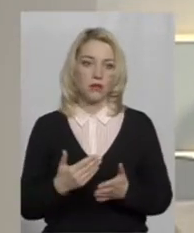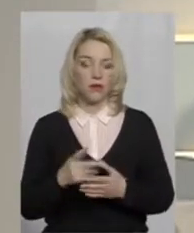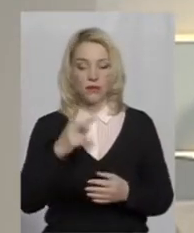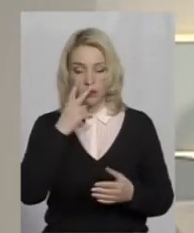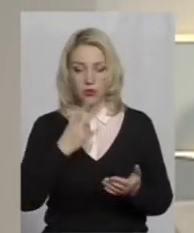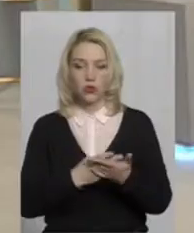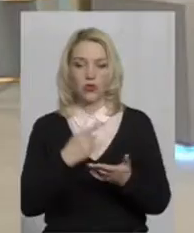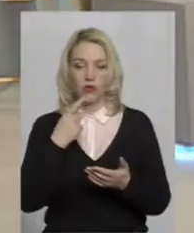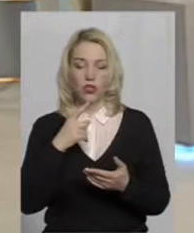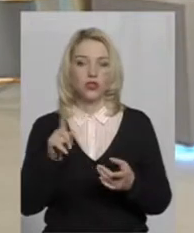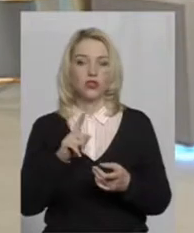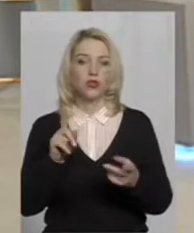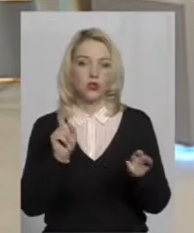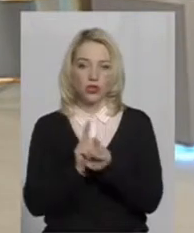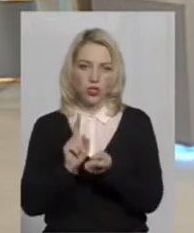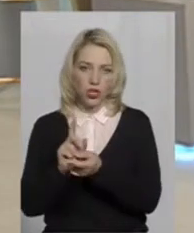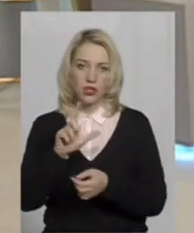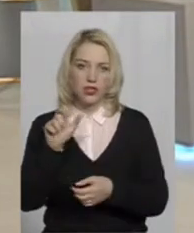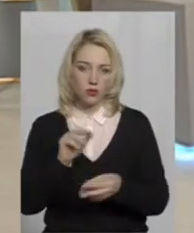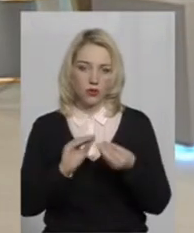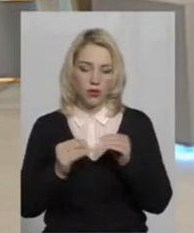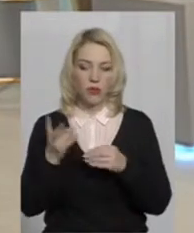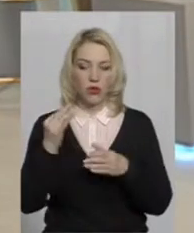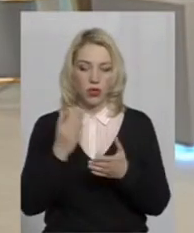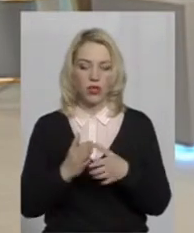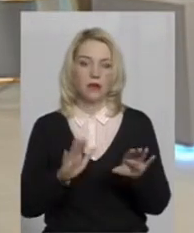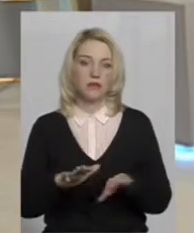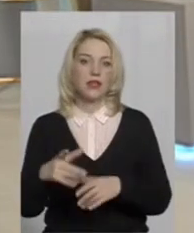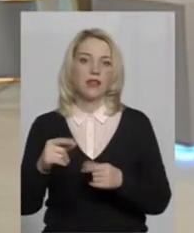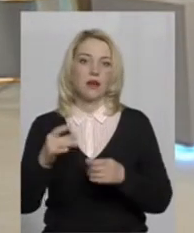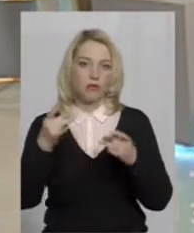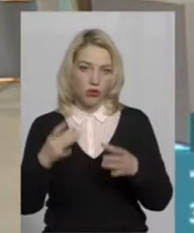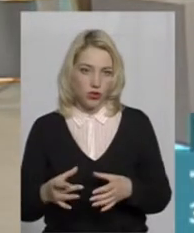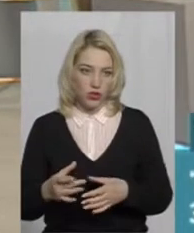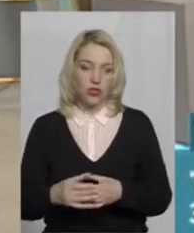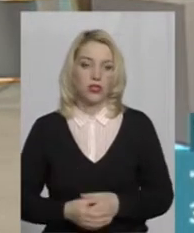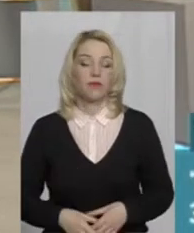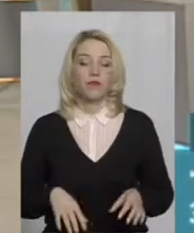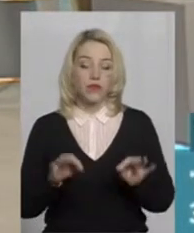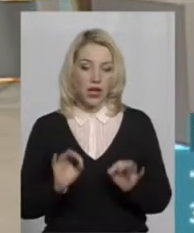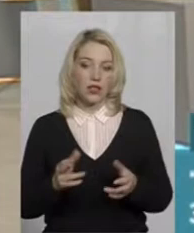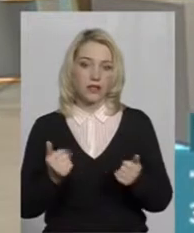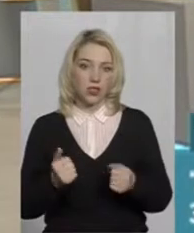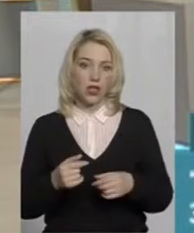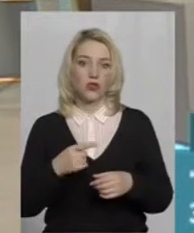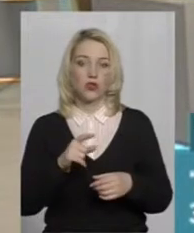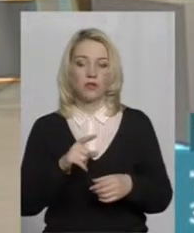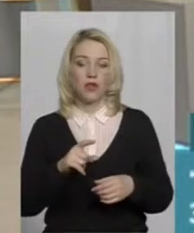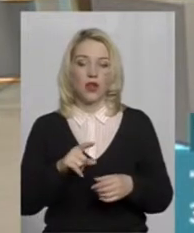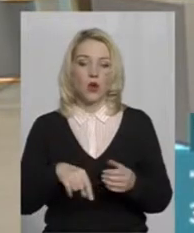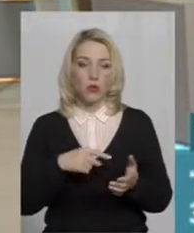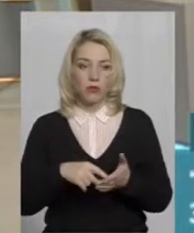стикаєтеся з проблемами, але, можливо, є якісь ділянки, на яких простіше? Ну, звичайно, в місті багато зараз робиться.